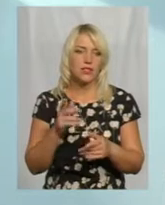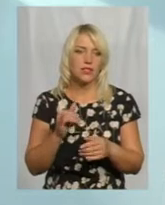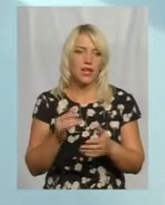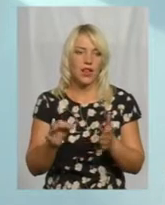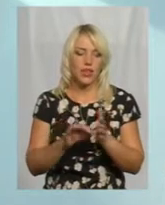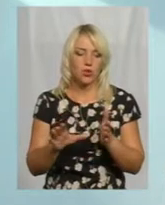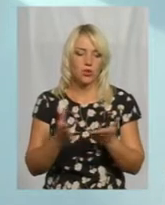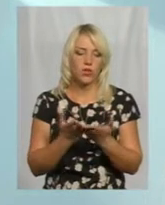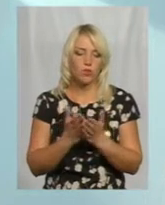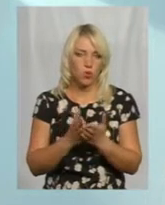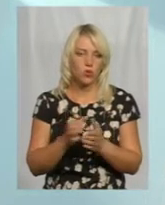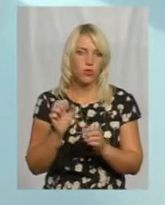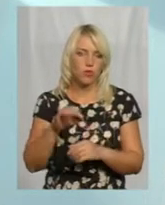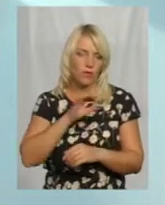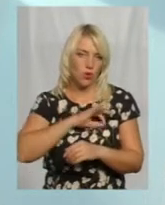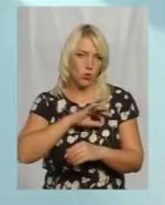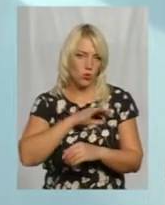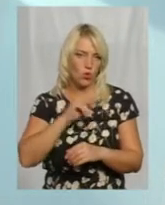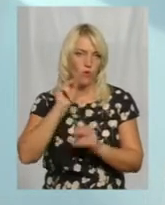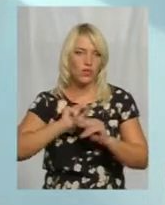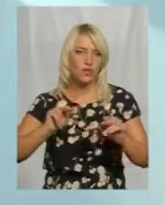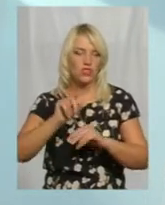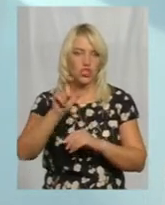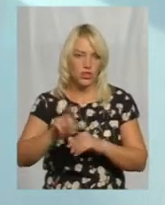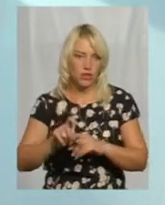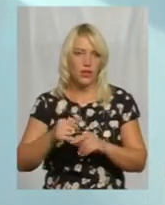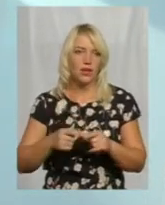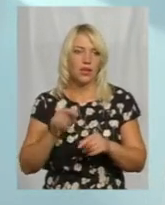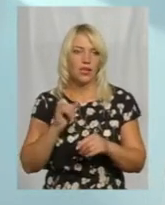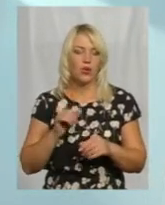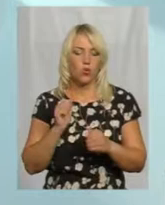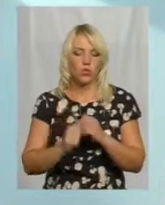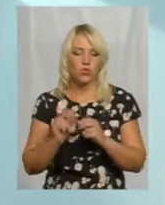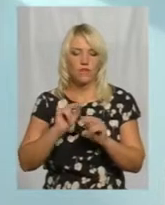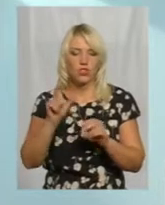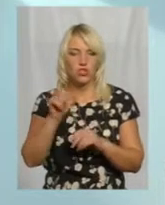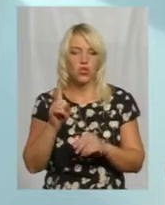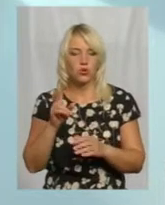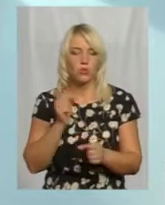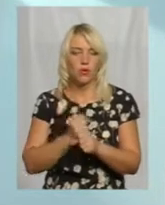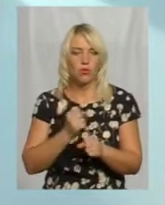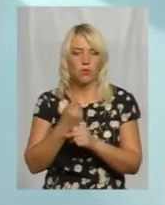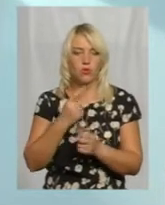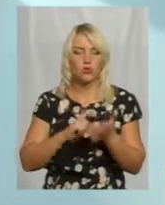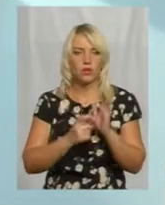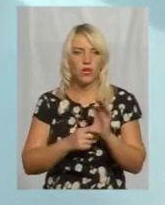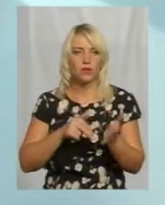початкових класів може використовувати. У нас кожен вчитель, який працює у першому класі, прийшов